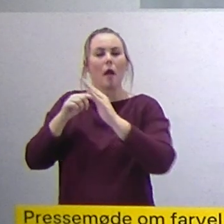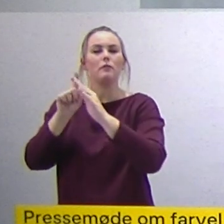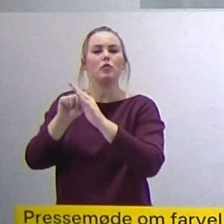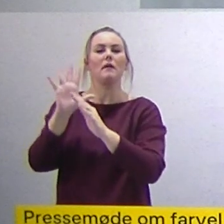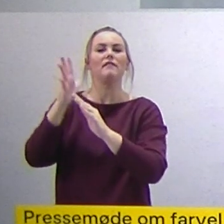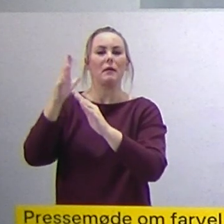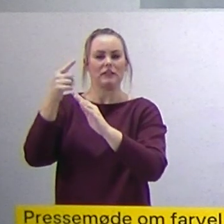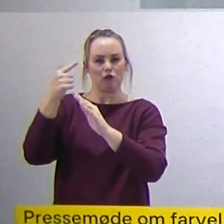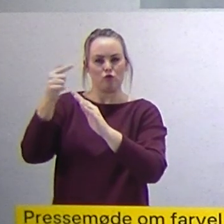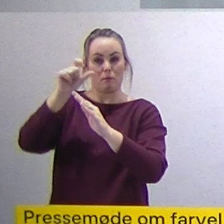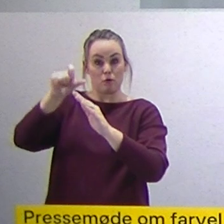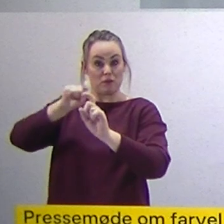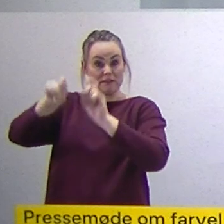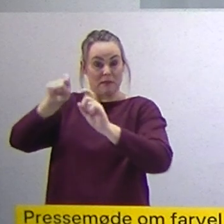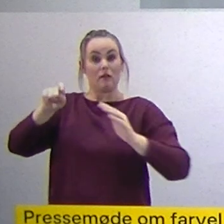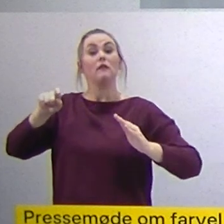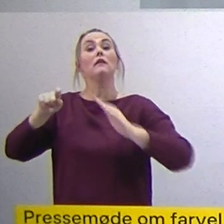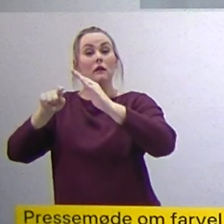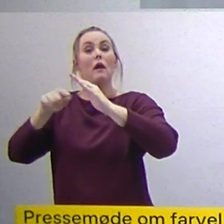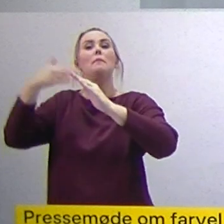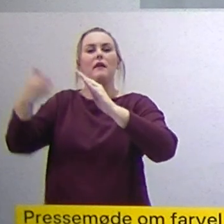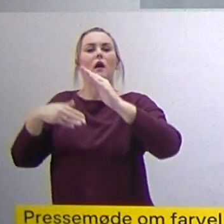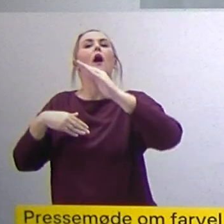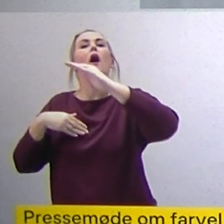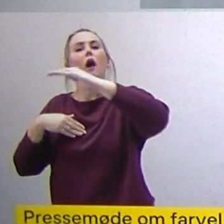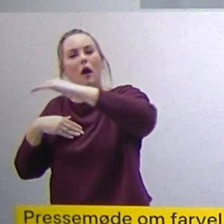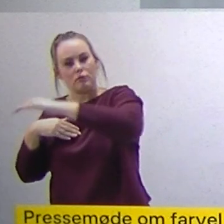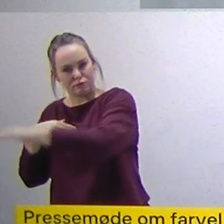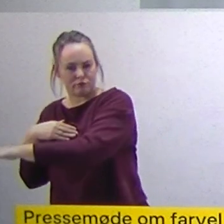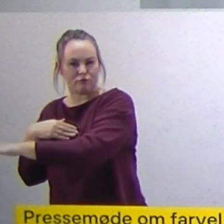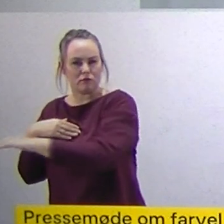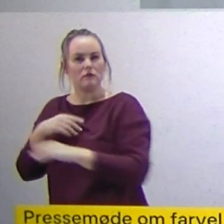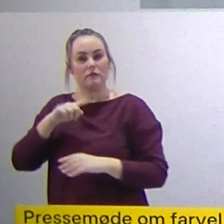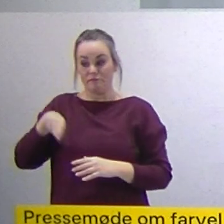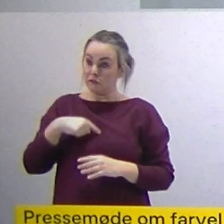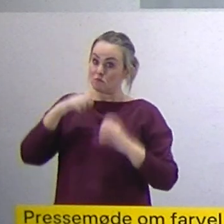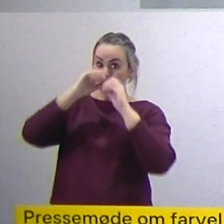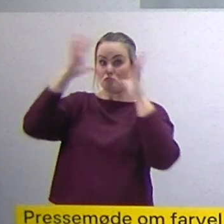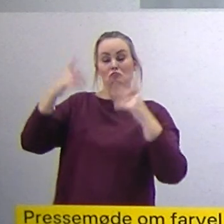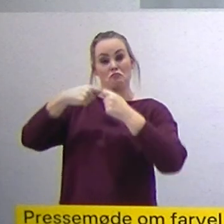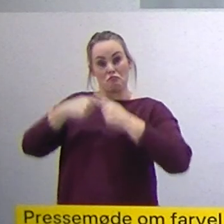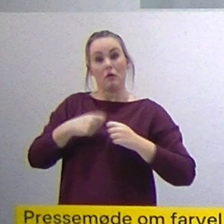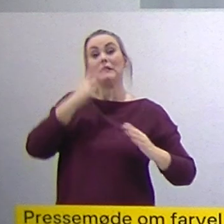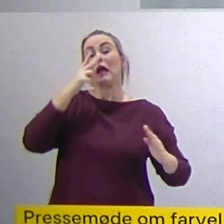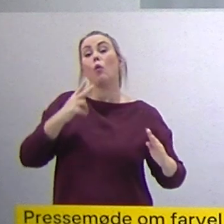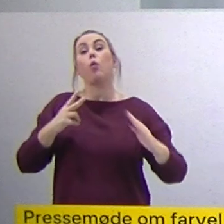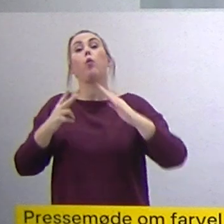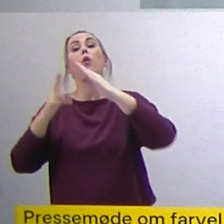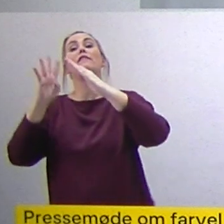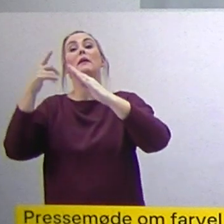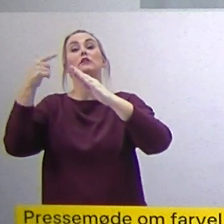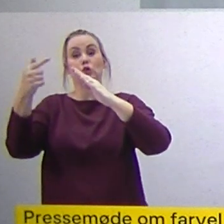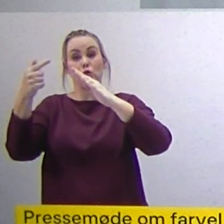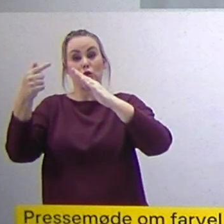tilfælde, og så ville epidemien klinge af. Og baggrunden for, at epidemien, at den skulle falde på det tidspunkt, det er